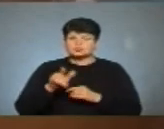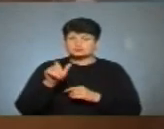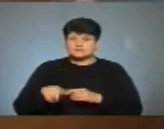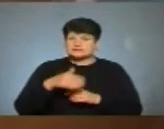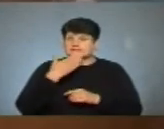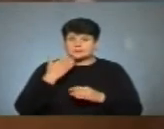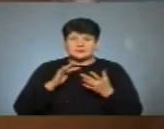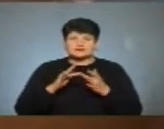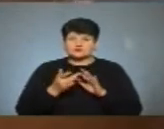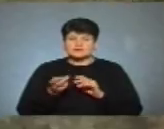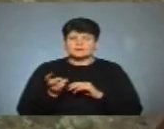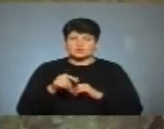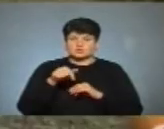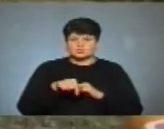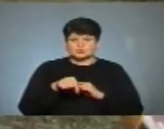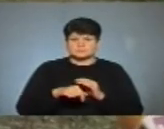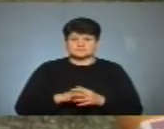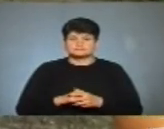не має інтернету, вони приходять сюди.